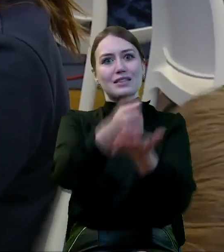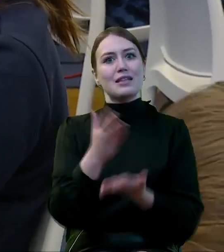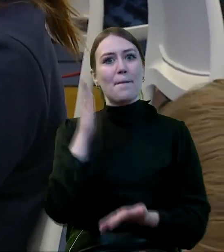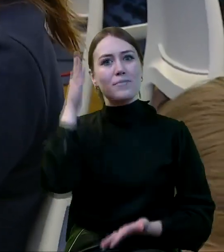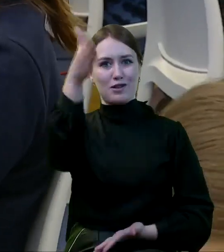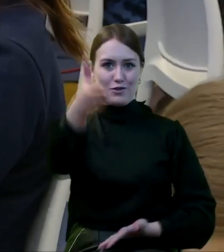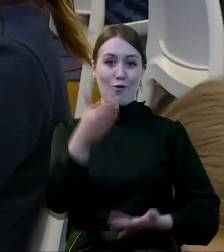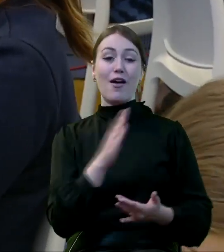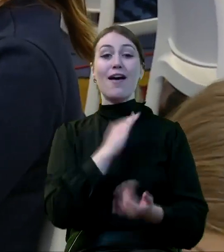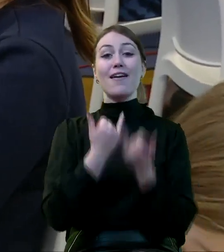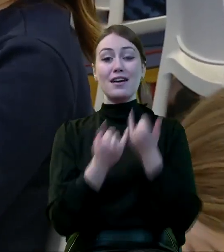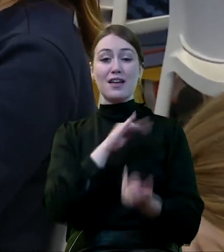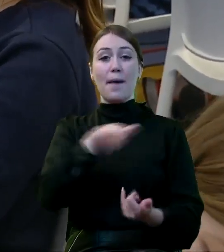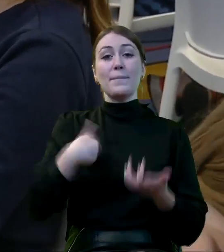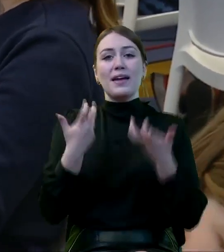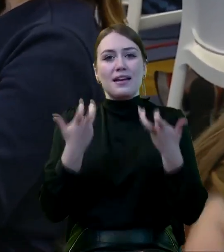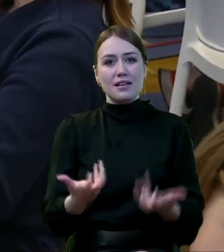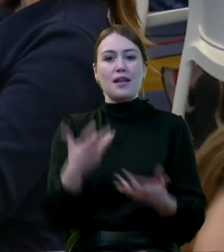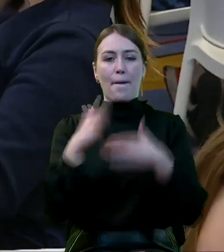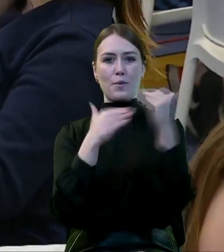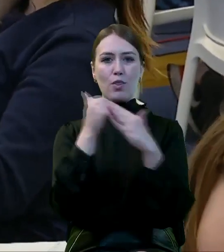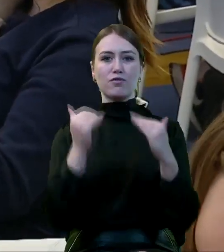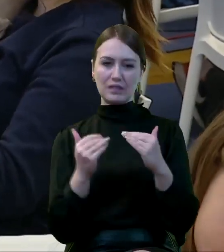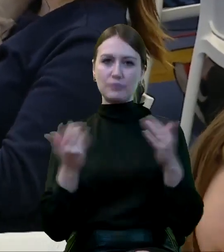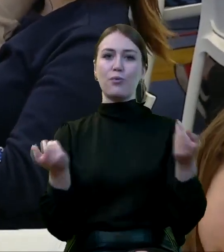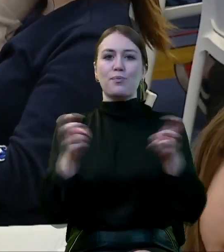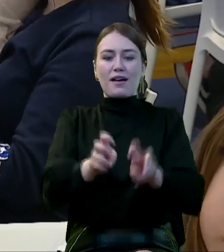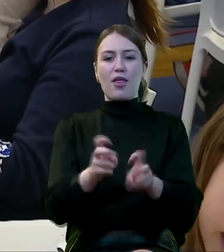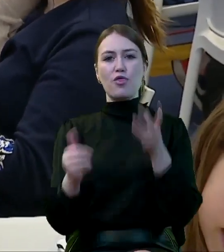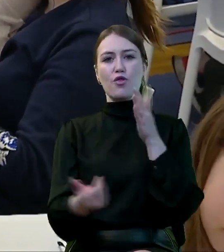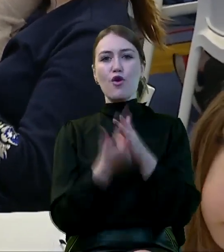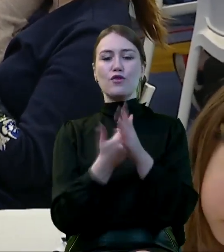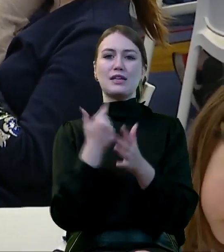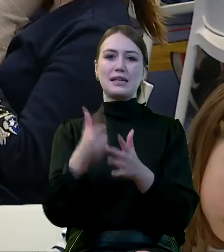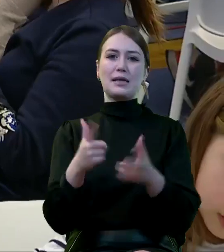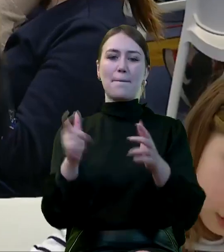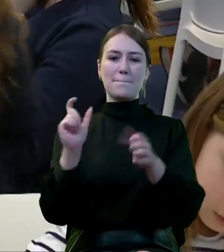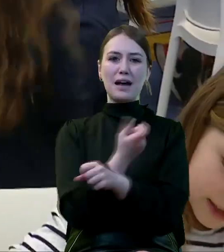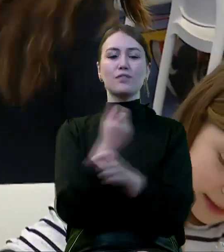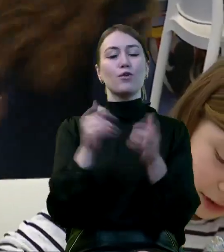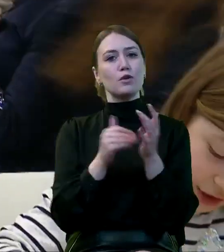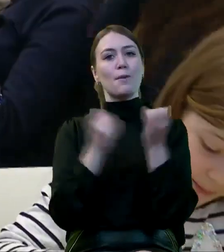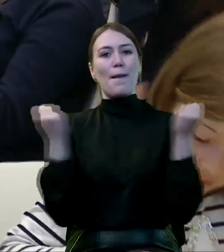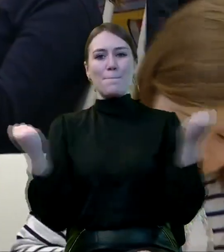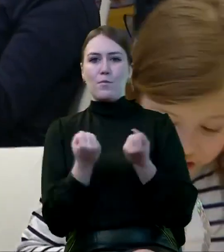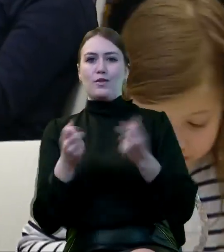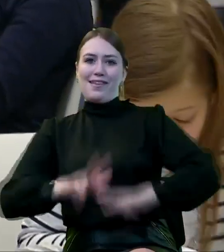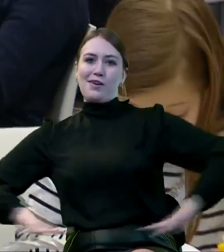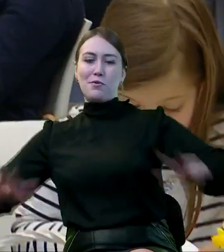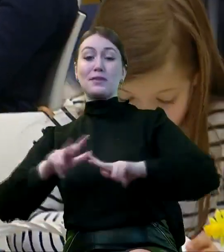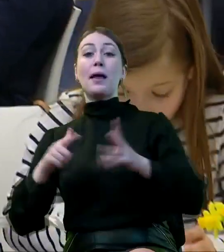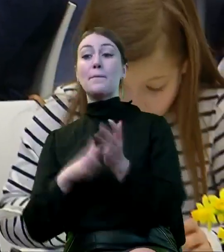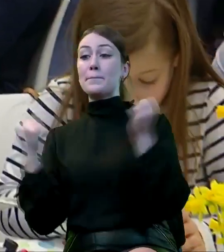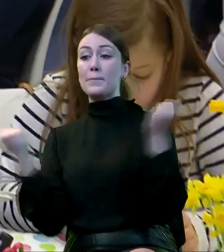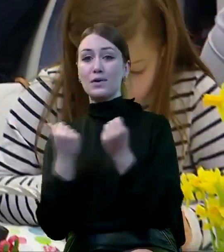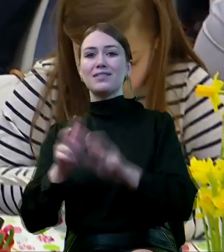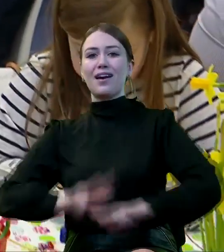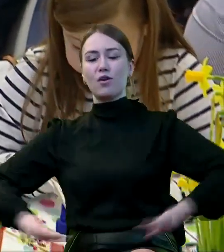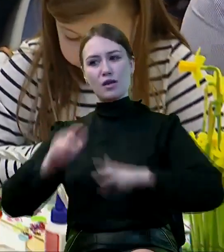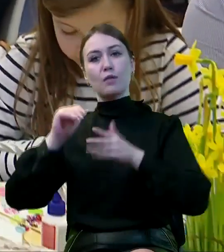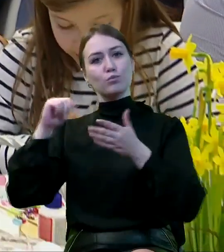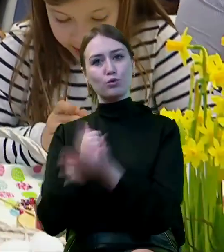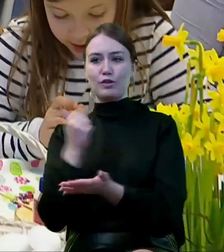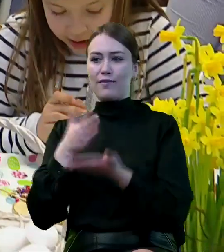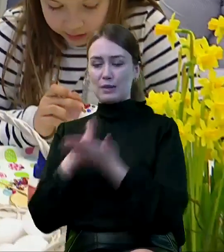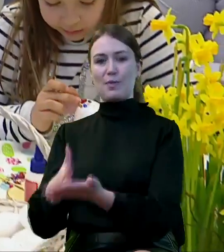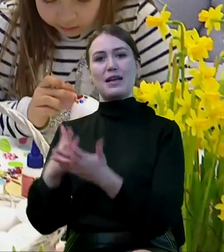w przyszłość. Kiedy chcemy budować nowoczesne państwo, musimy mieć silną rodzinę. I ta silna rodzina musi mieć wsparcie